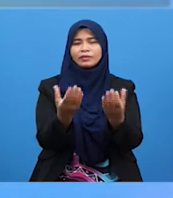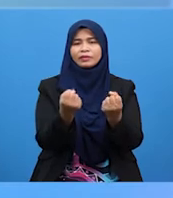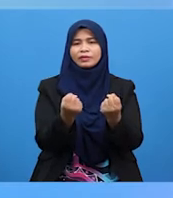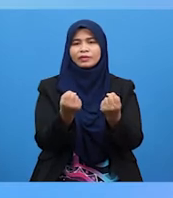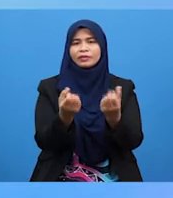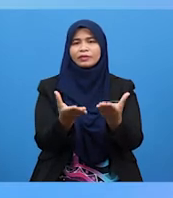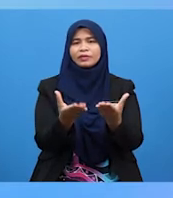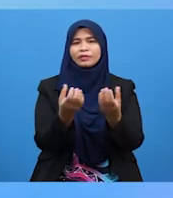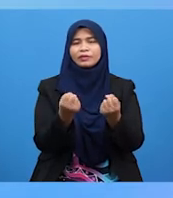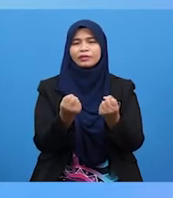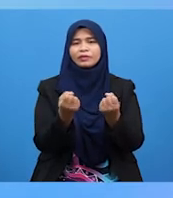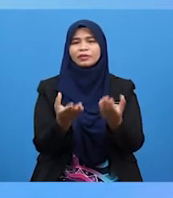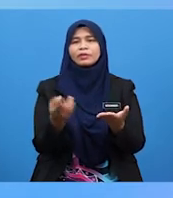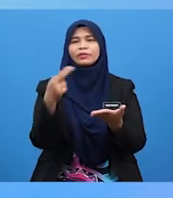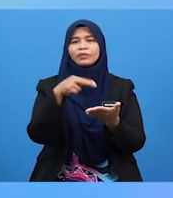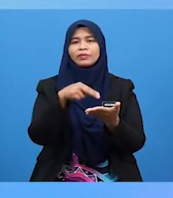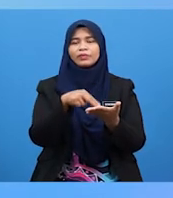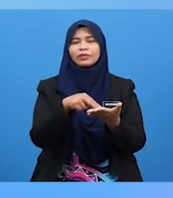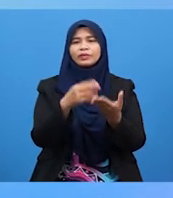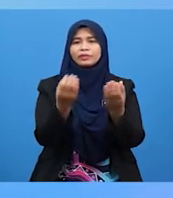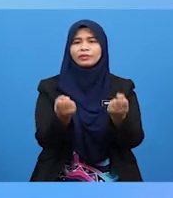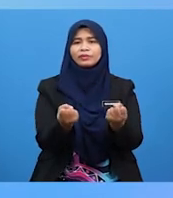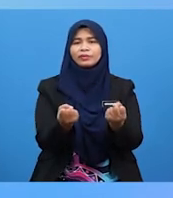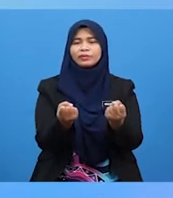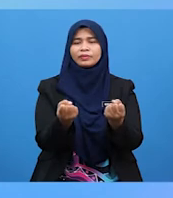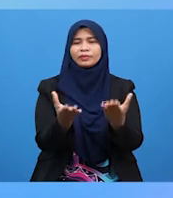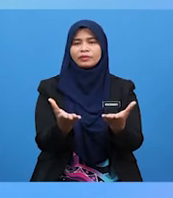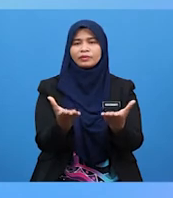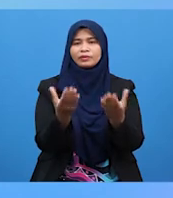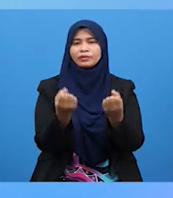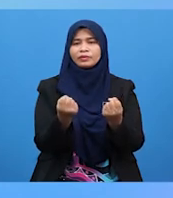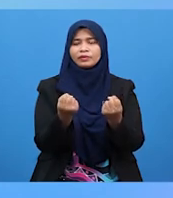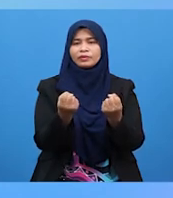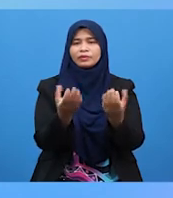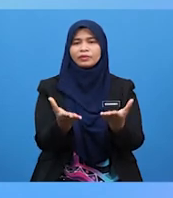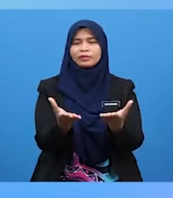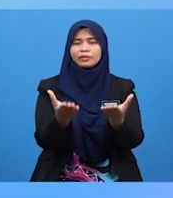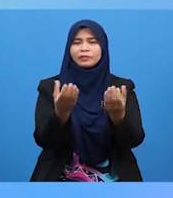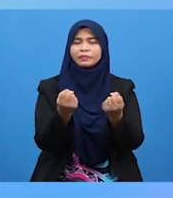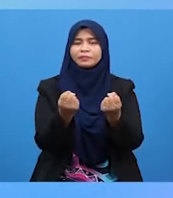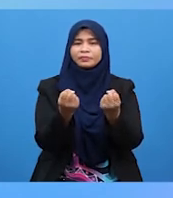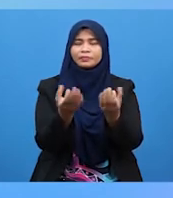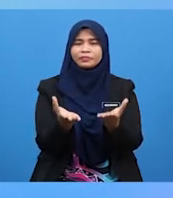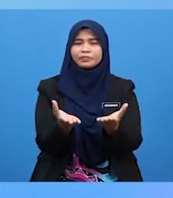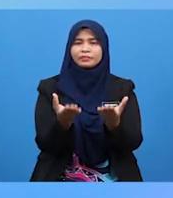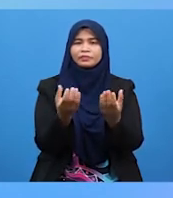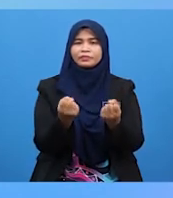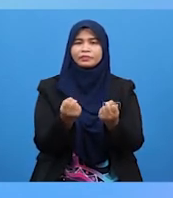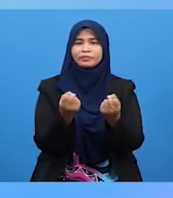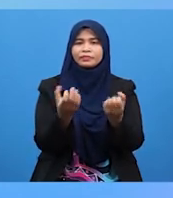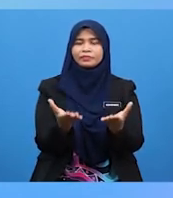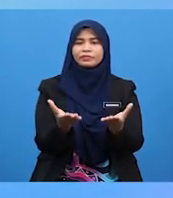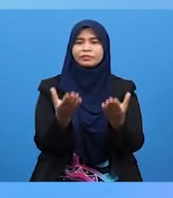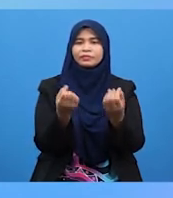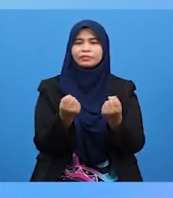Ulang latihan Satu Dua Tiga